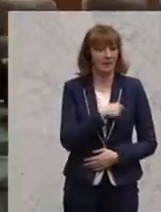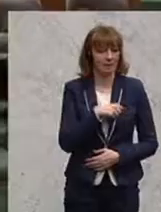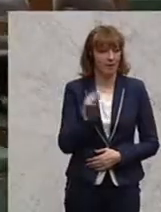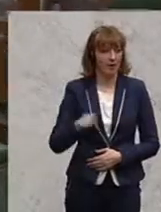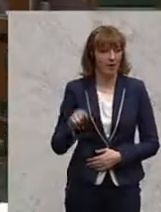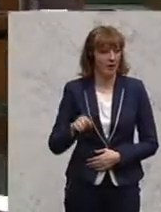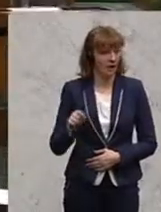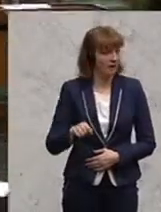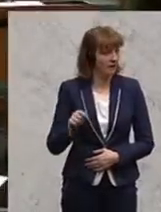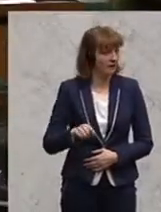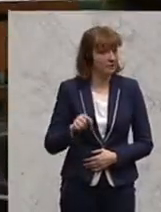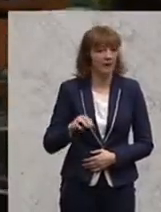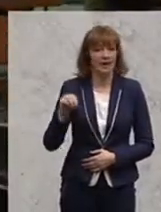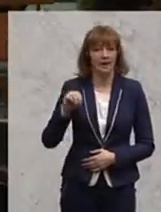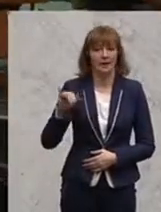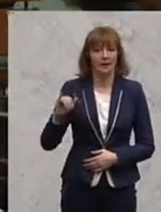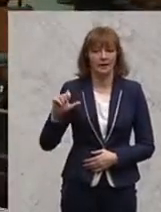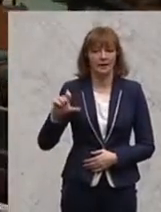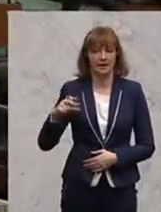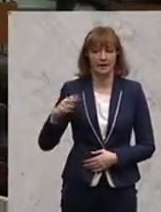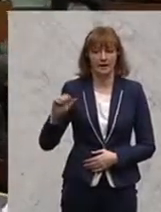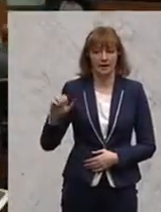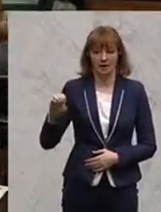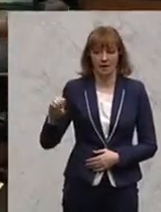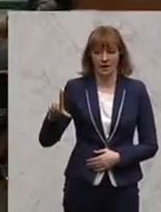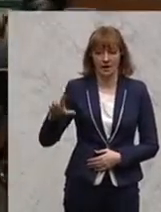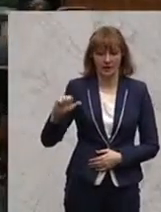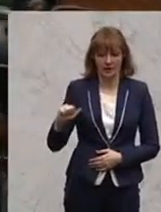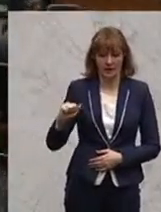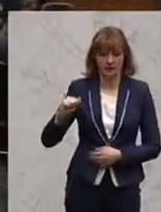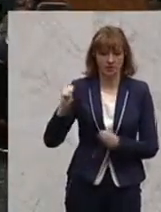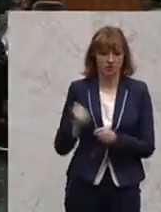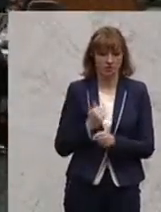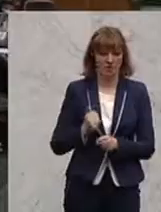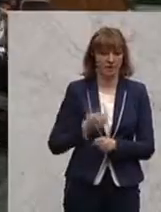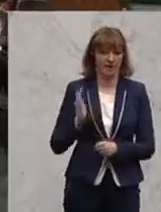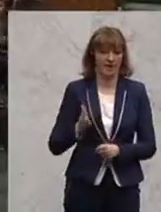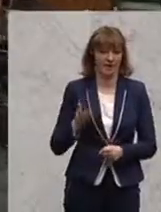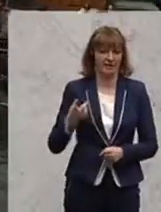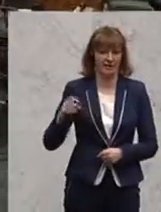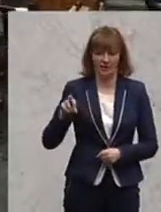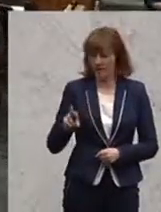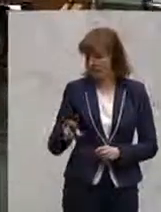der Sozialsprecher der FPÖ. Dank.